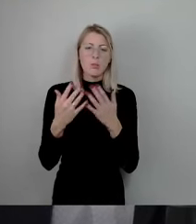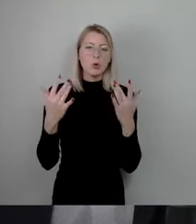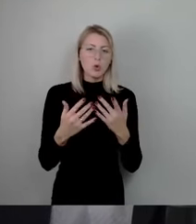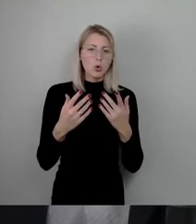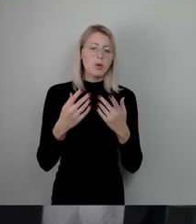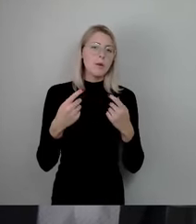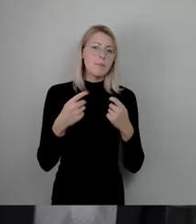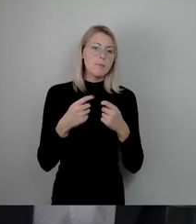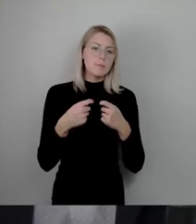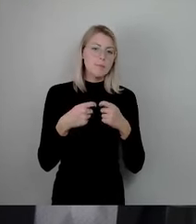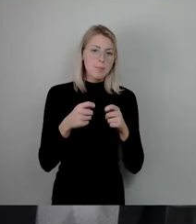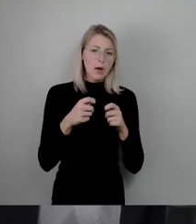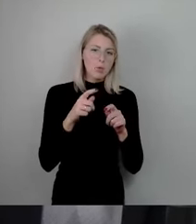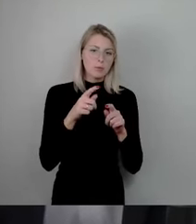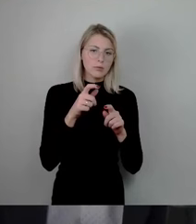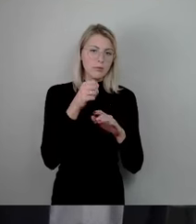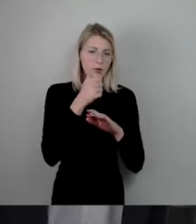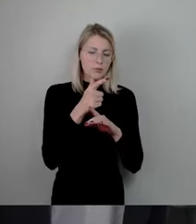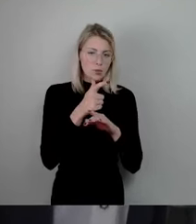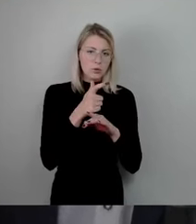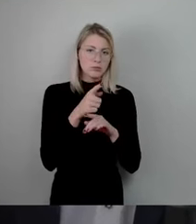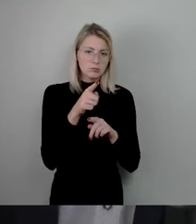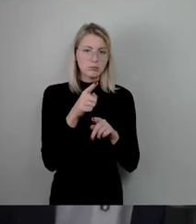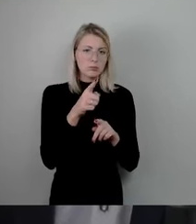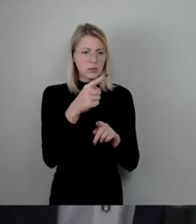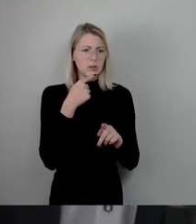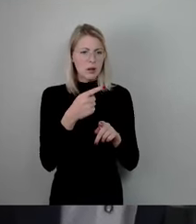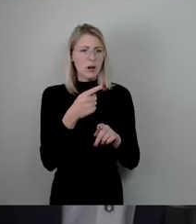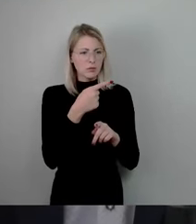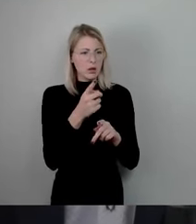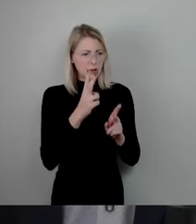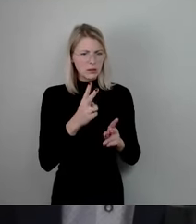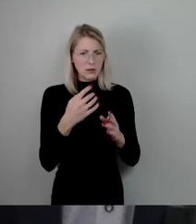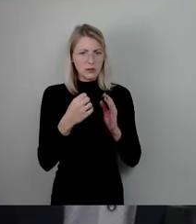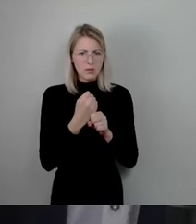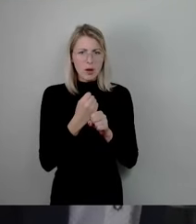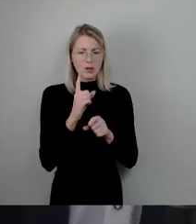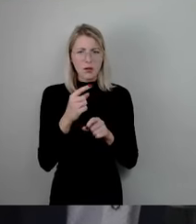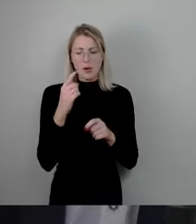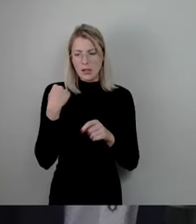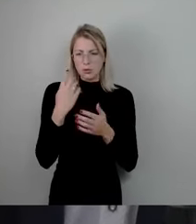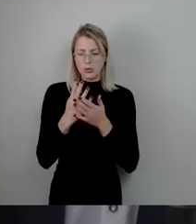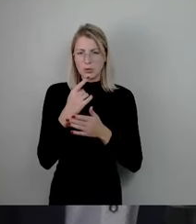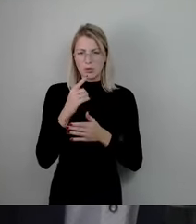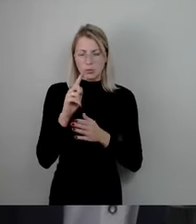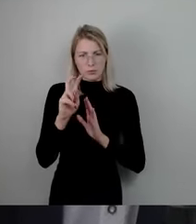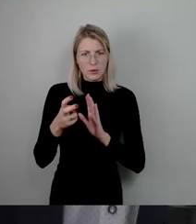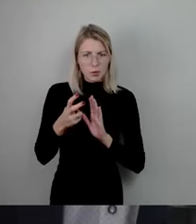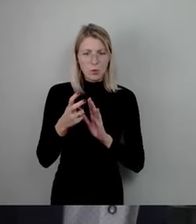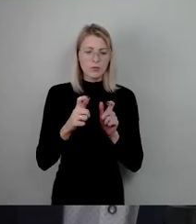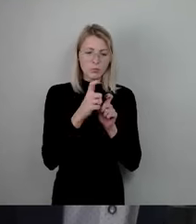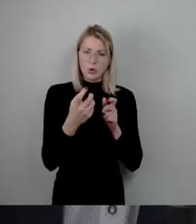Und offensichtlich haben Sie ja nach Ihrer Aussage alles richtig gemacht. Nur ich kann mich nur wiederholen, was ich gestern schon gesagt habe. Die Brücke ist eingestürzt.